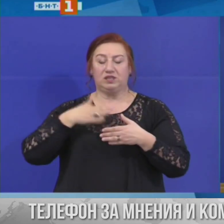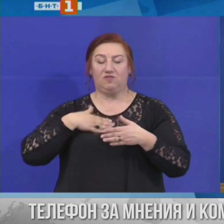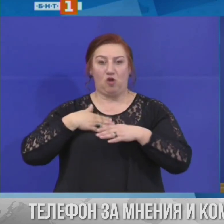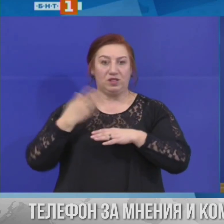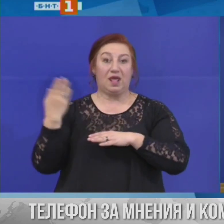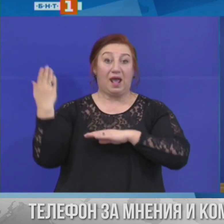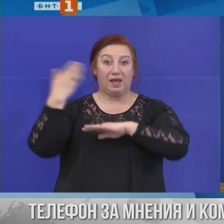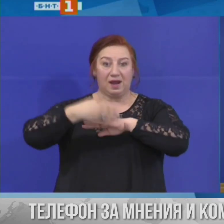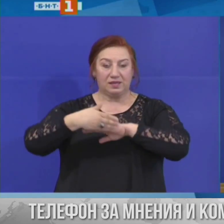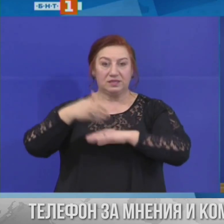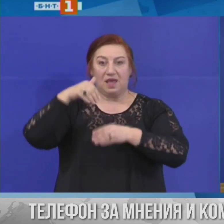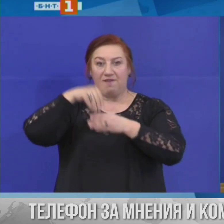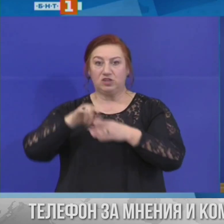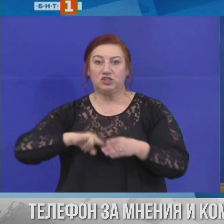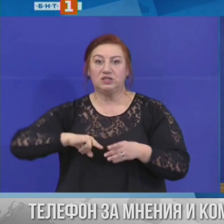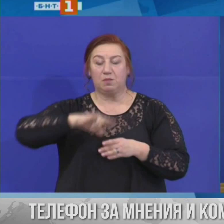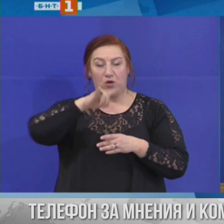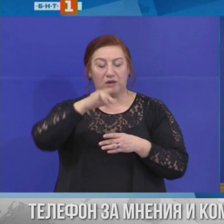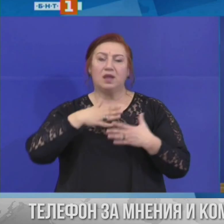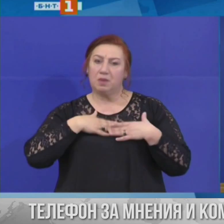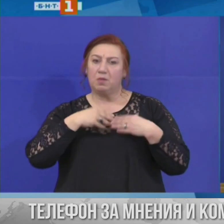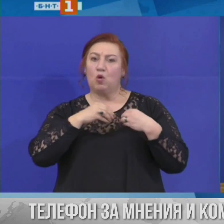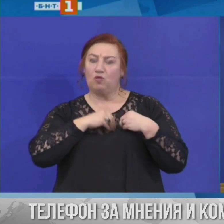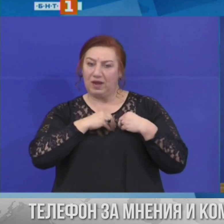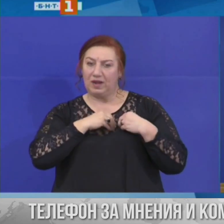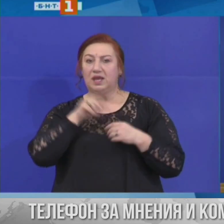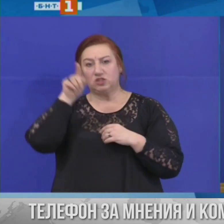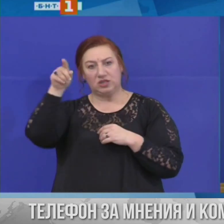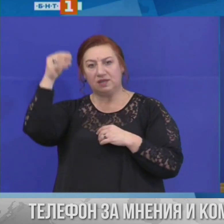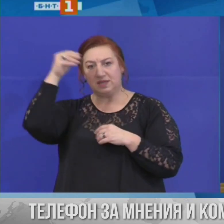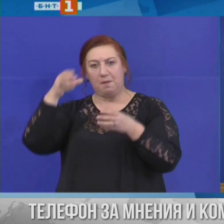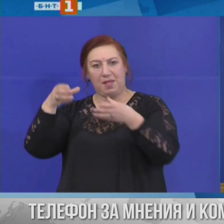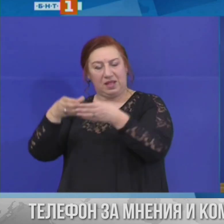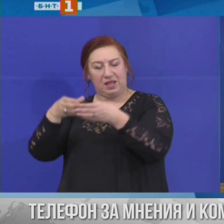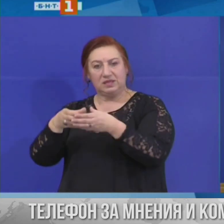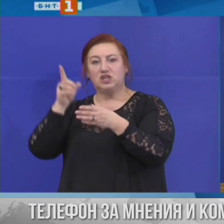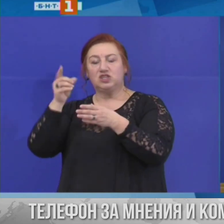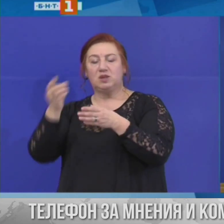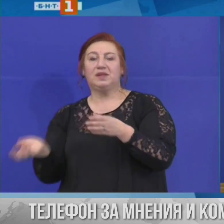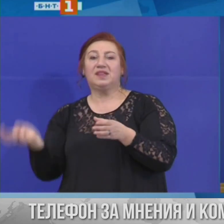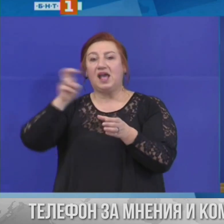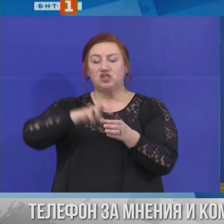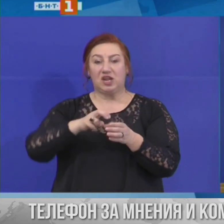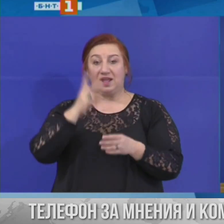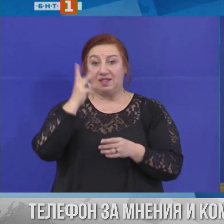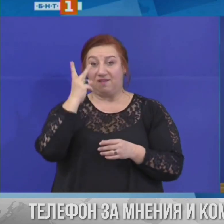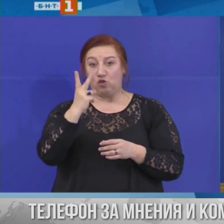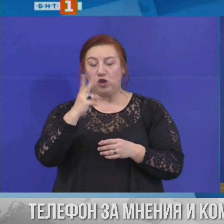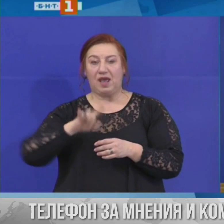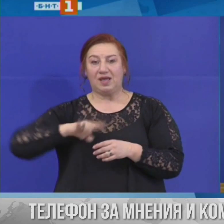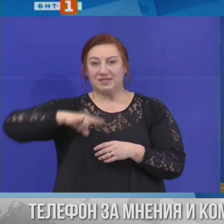Имам уверението, че тези българи ще бъдат качени на втория самолет тази вечер.